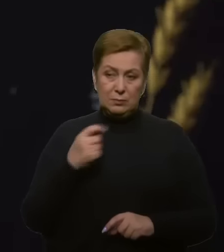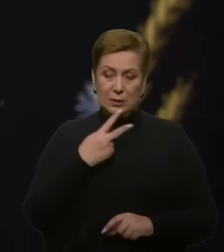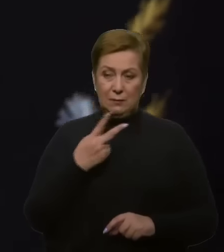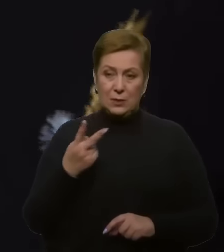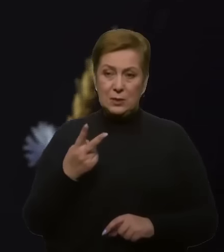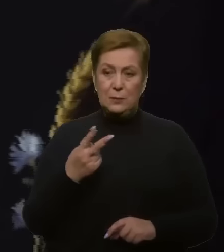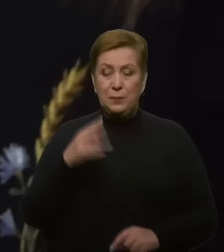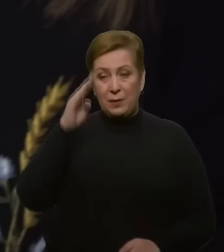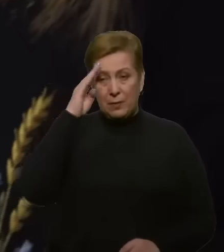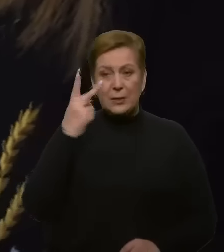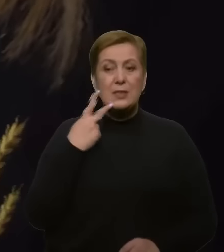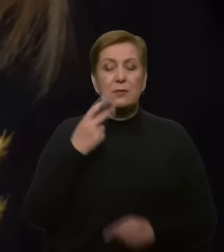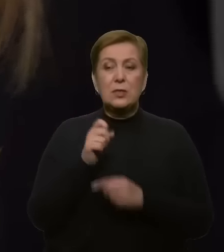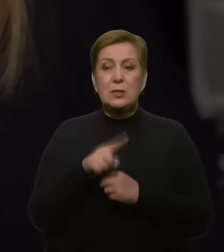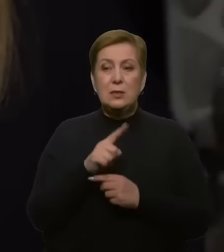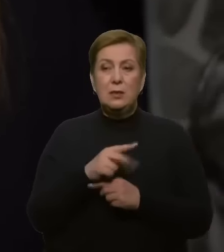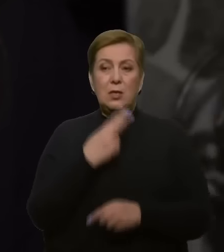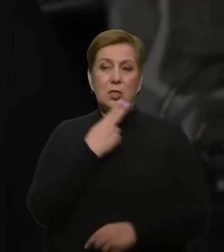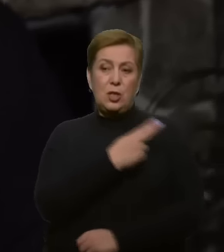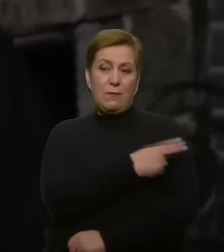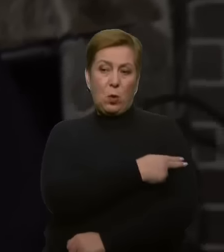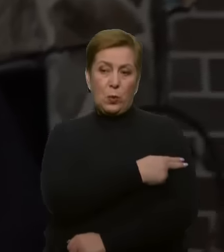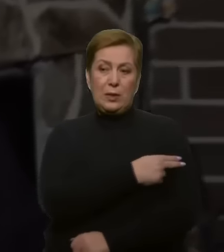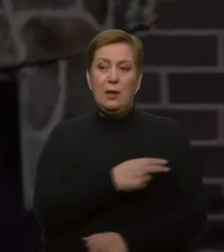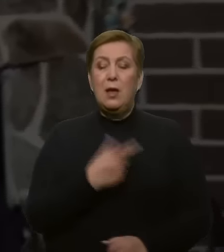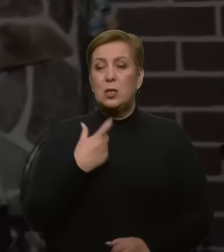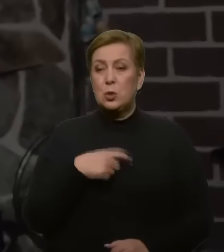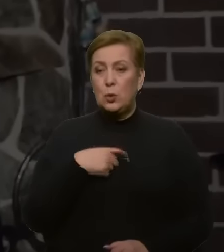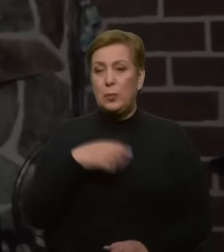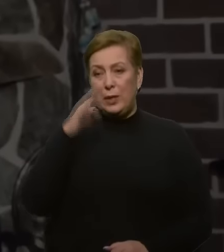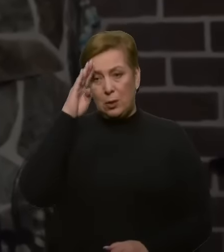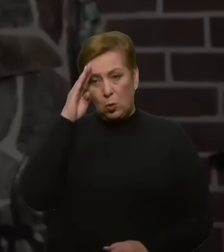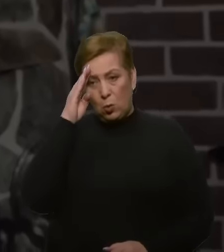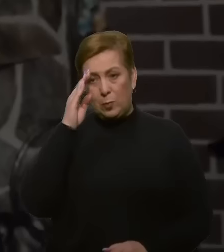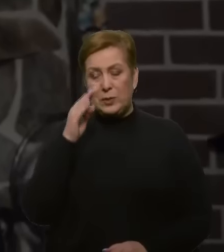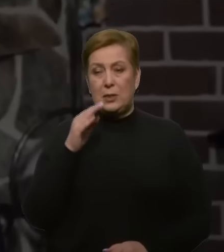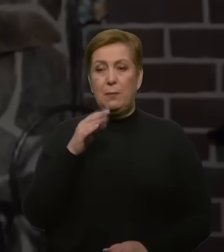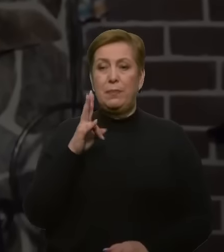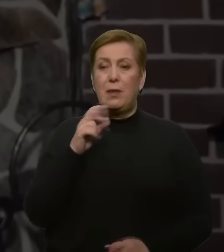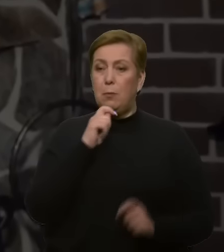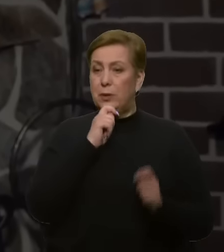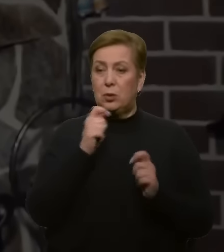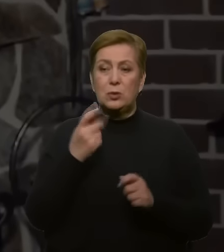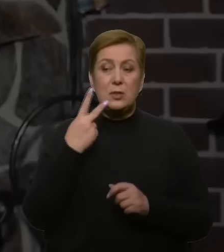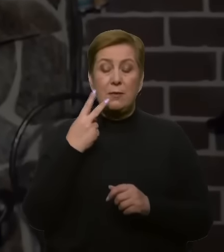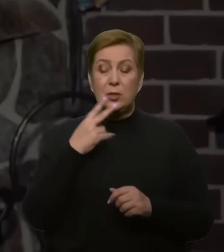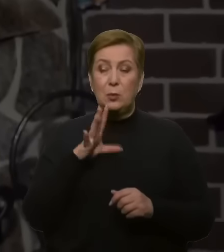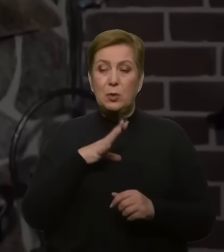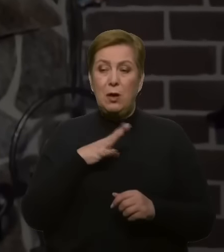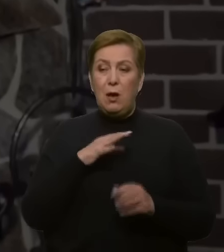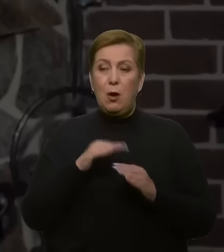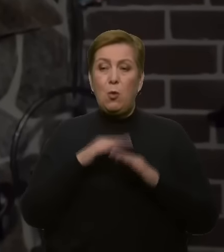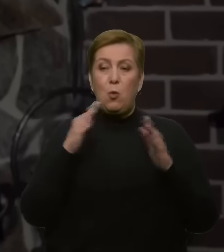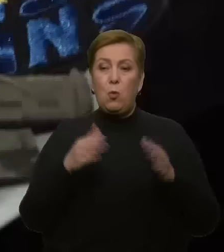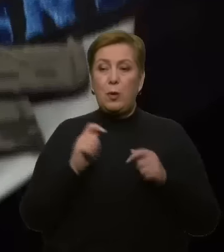Він завжди замовляв шеврони і собі, і хлопцям, і на подарунок. І в нього завжди була купа шевронів, які вони